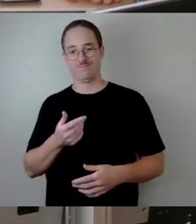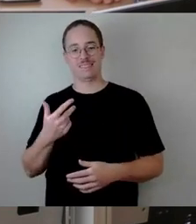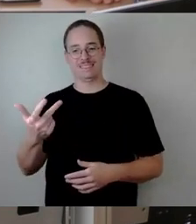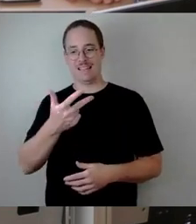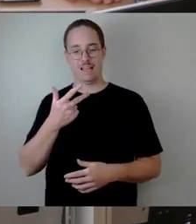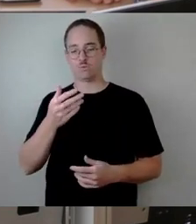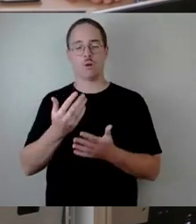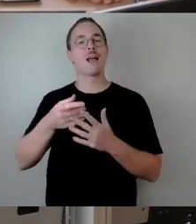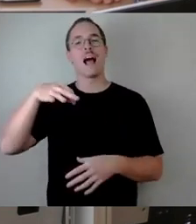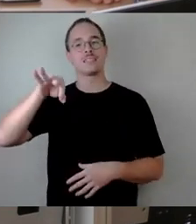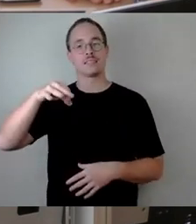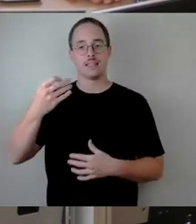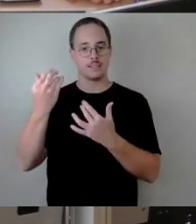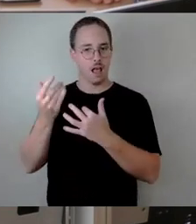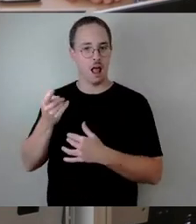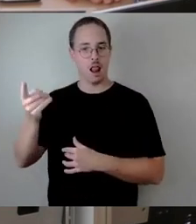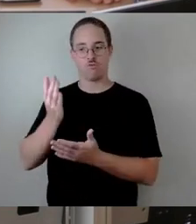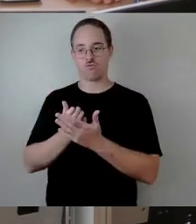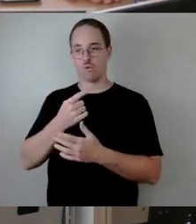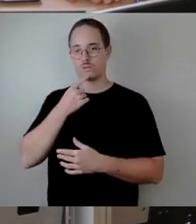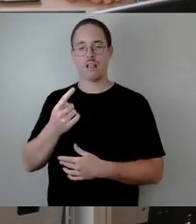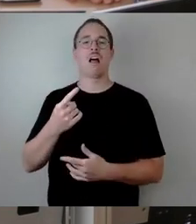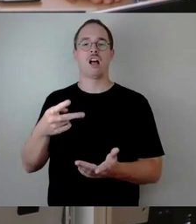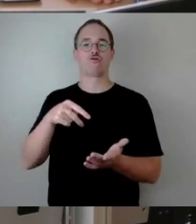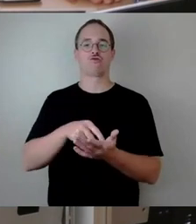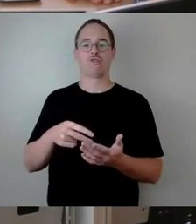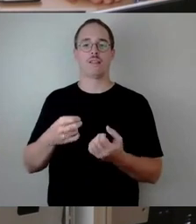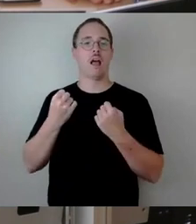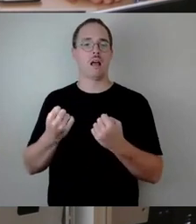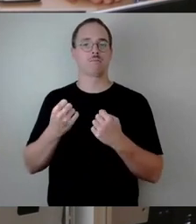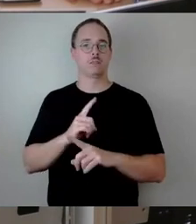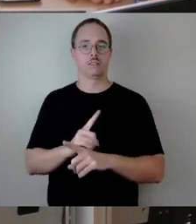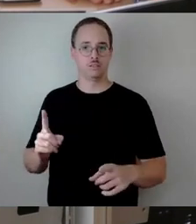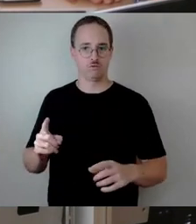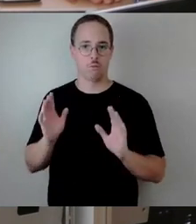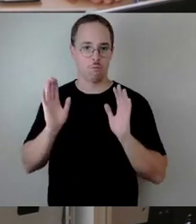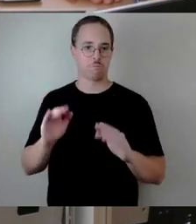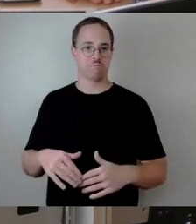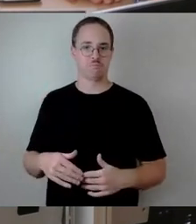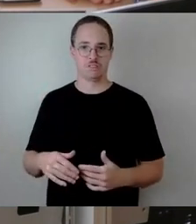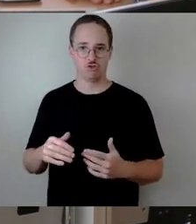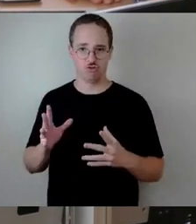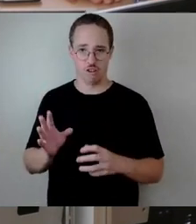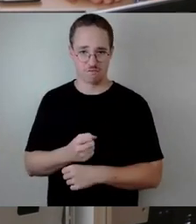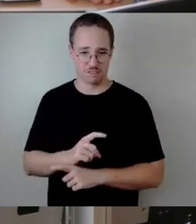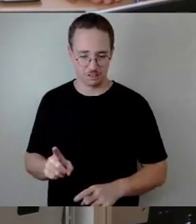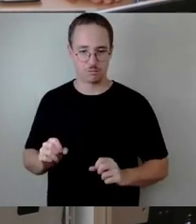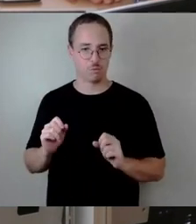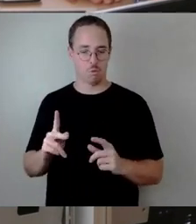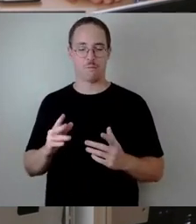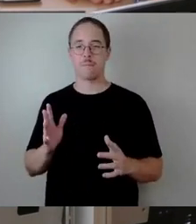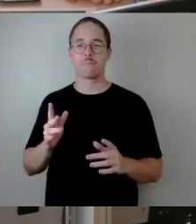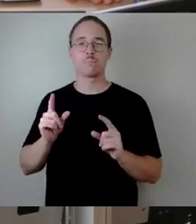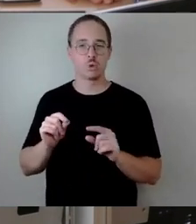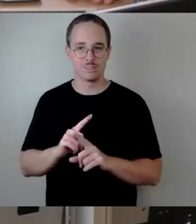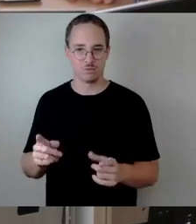Und wenn die Standhaftigkeit nicht gegeben wäre vor der Sanierung, hätte man andere Maßnahmen ergreifen müssen. Und das wäre in diesem